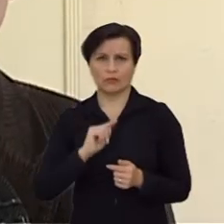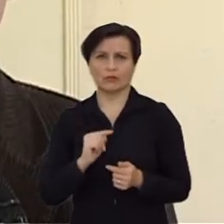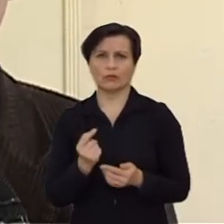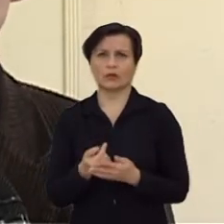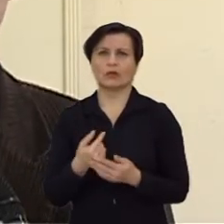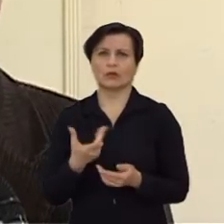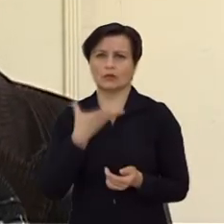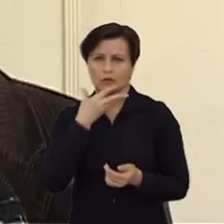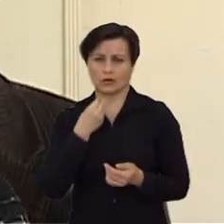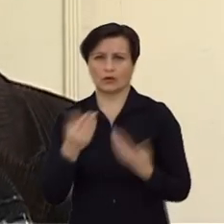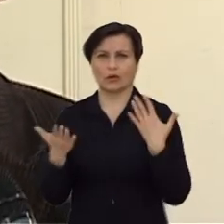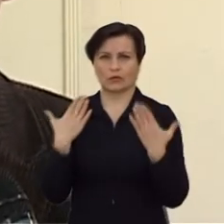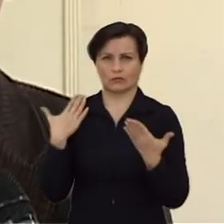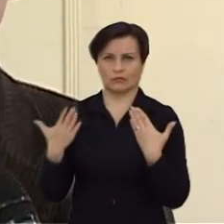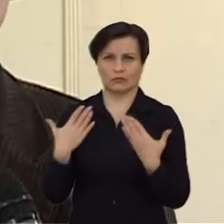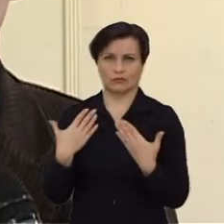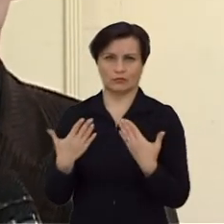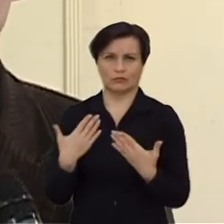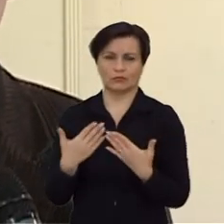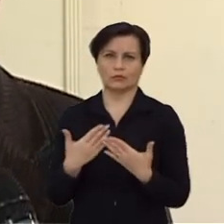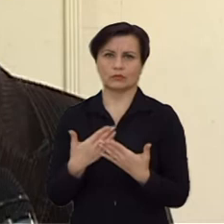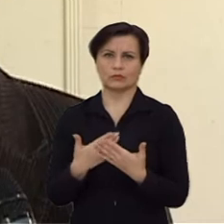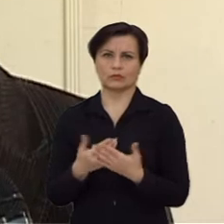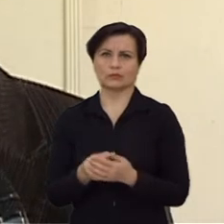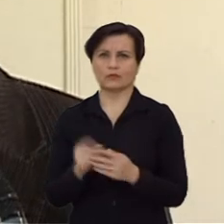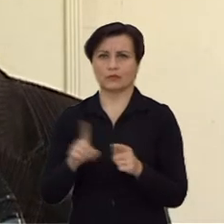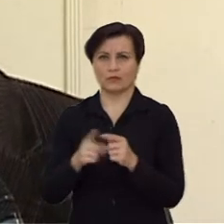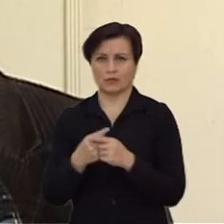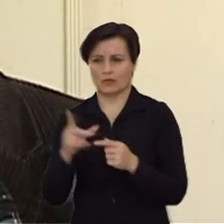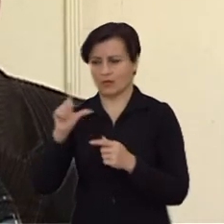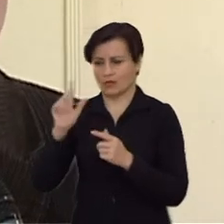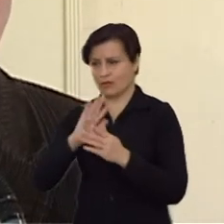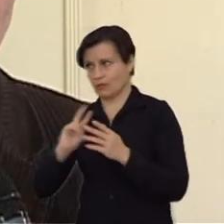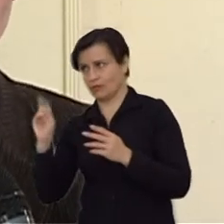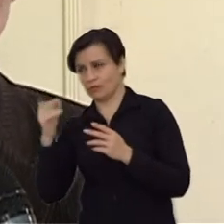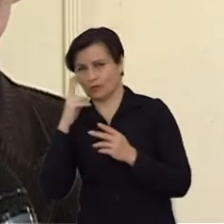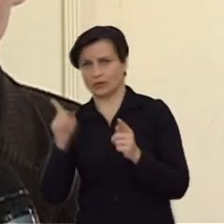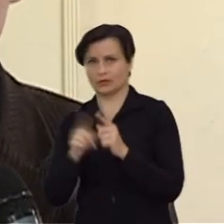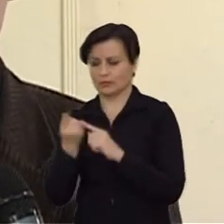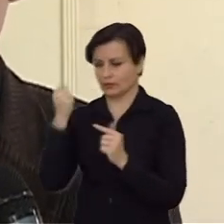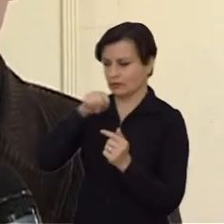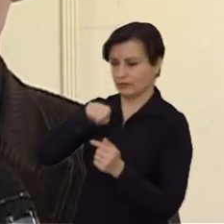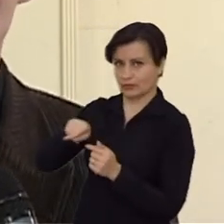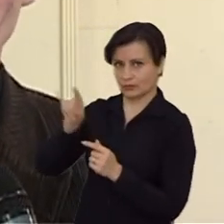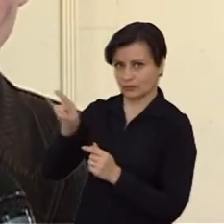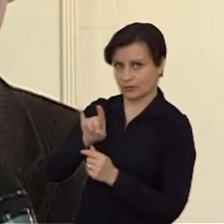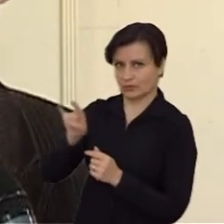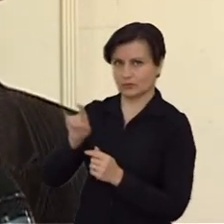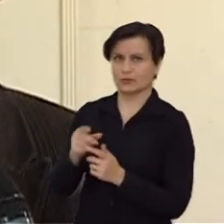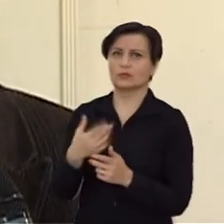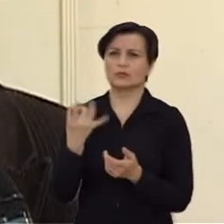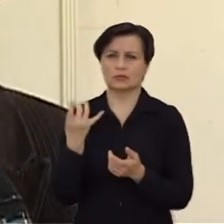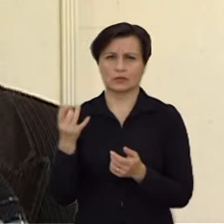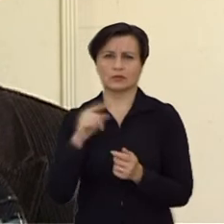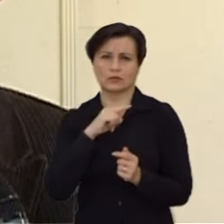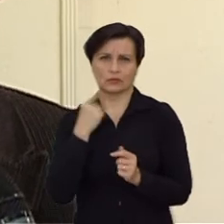žinoma, norėtųsi, kad kuo gražiau atrodytume ir iš iššrės, ir iš vidaus, ir laukia